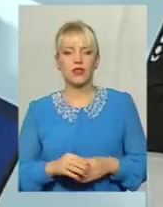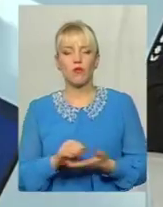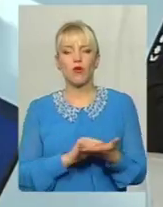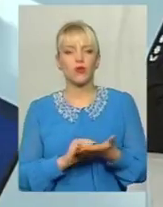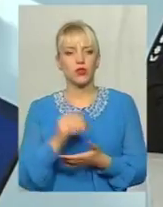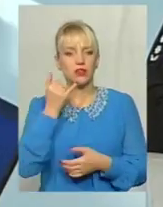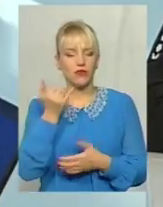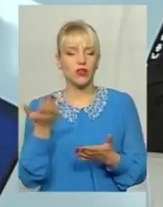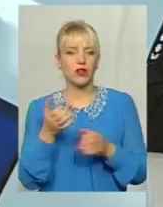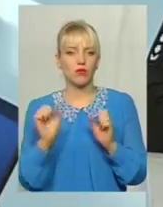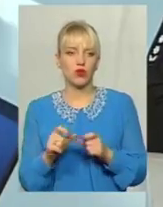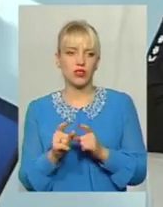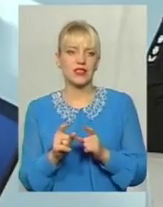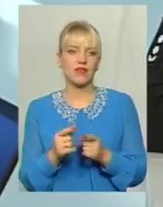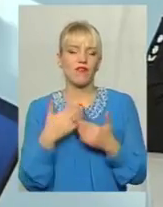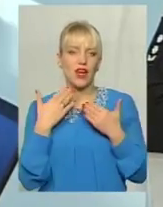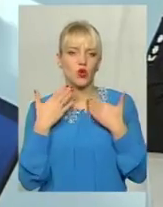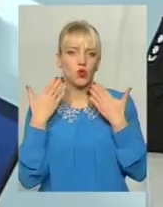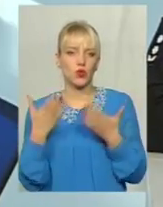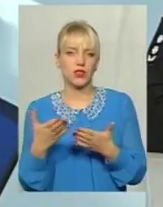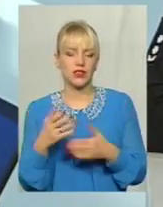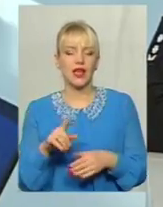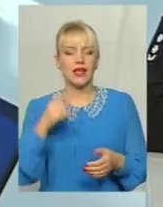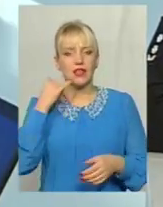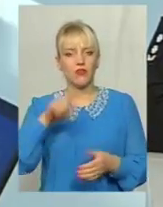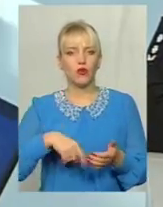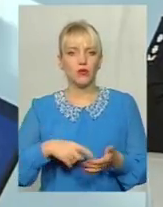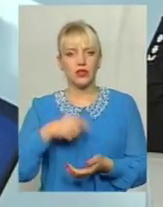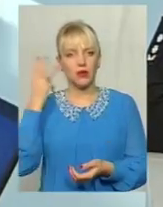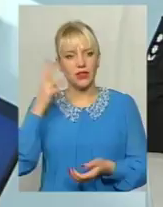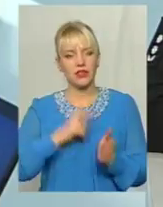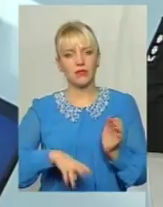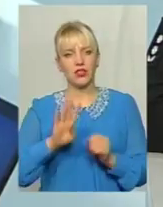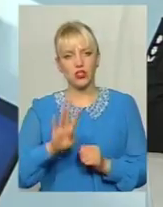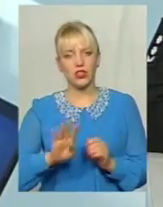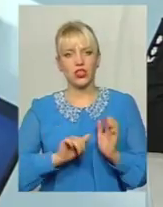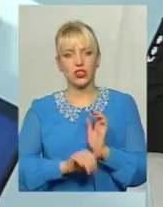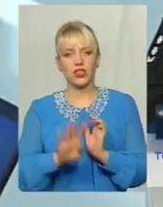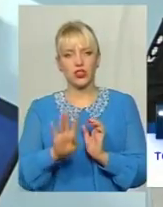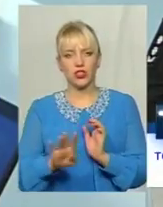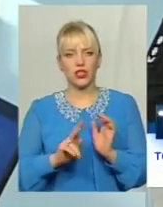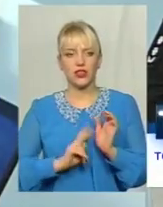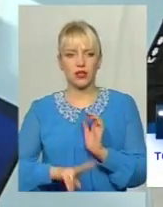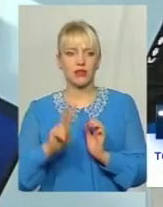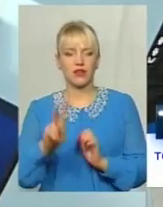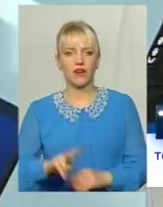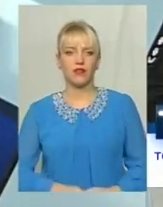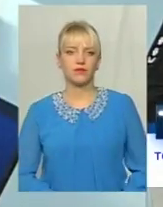яким можна звернутися Телефон в місті Хмельницькому 74 64 72